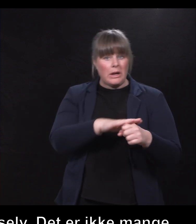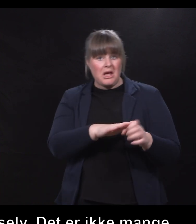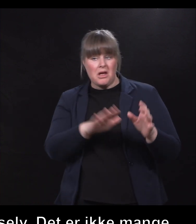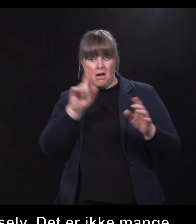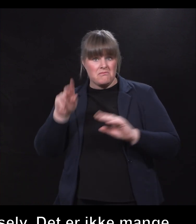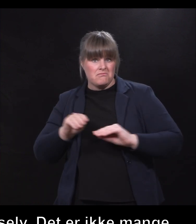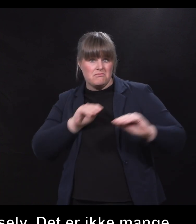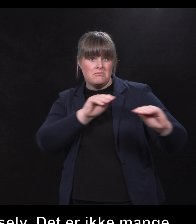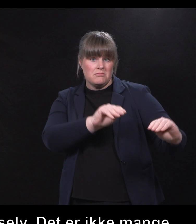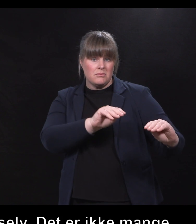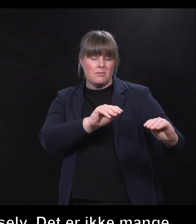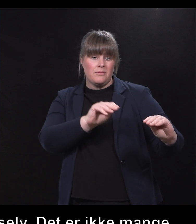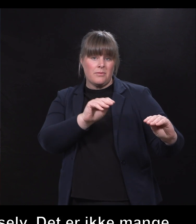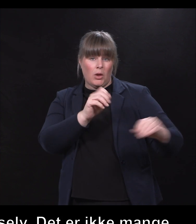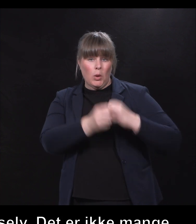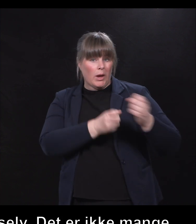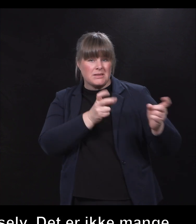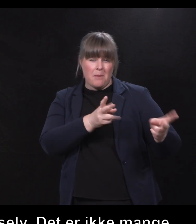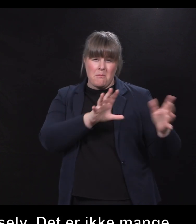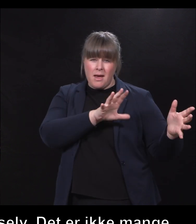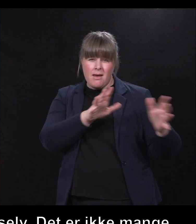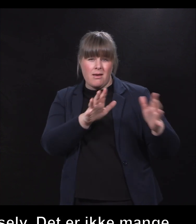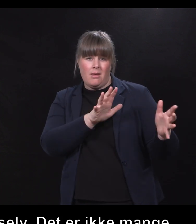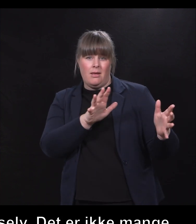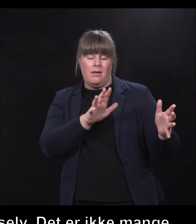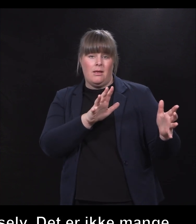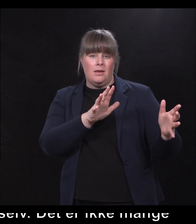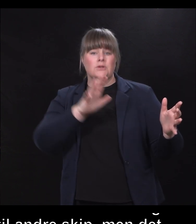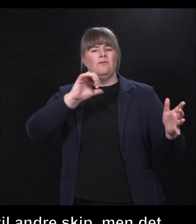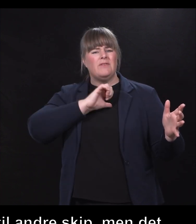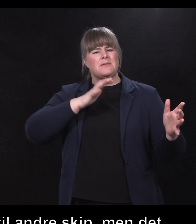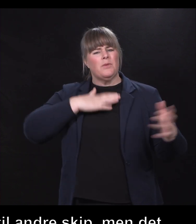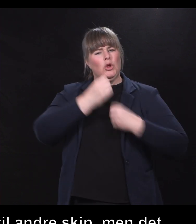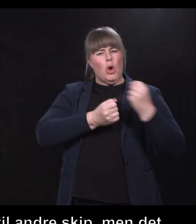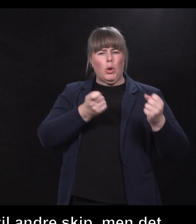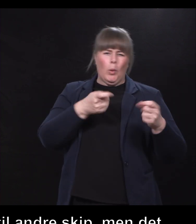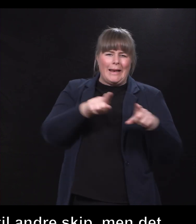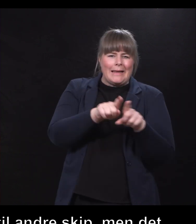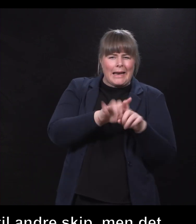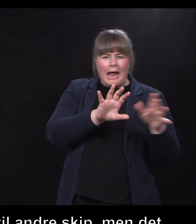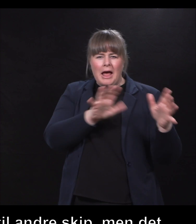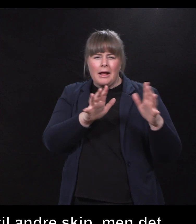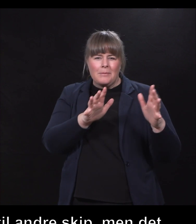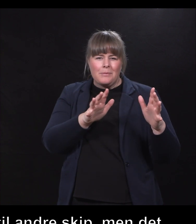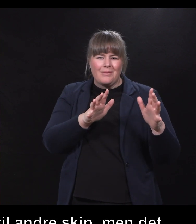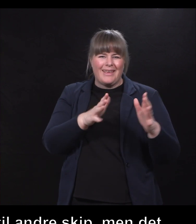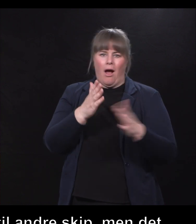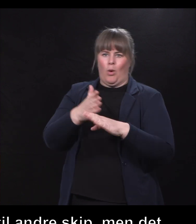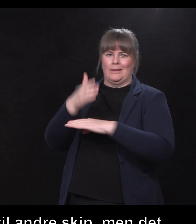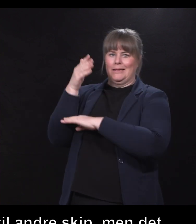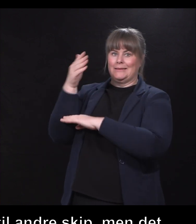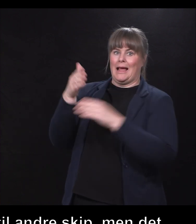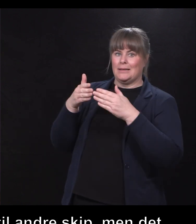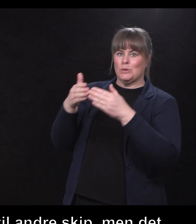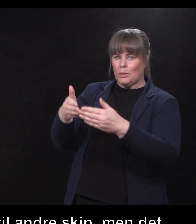samme, eller gjort noe lignende. Hvis man har lyst til å gjøre noe lignende, selv om kanskje ikke akkurat på en seilskute, har du